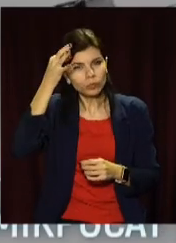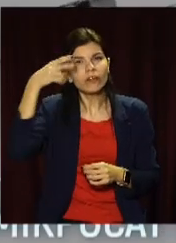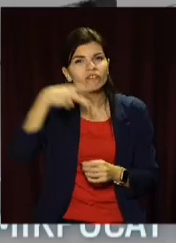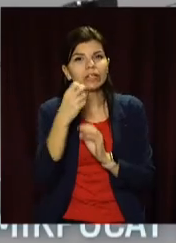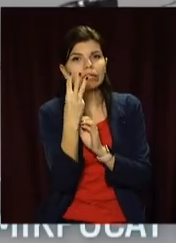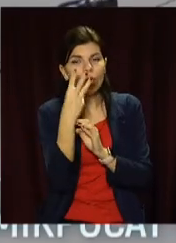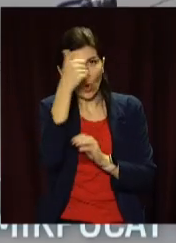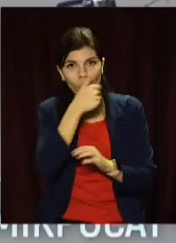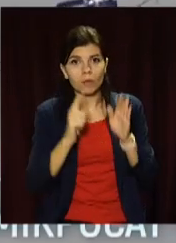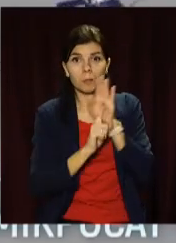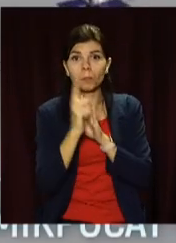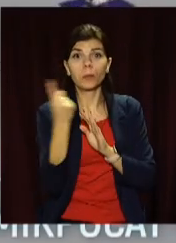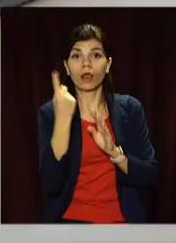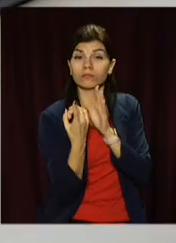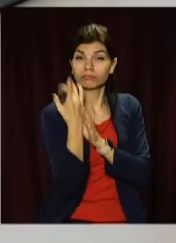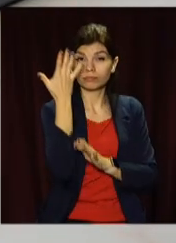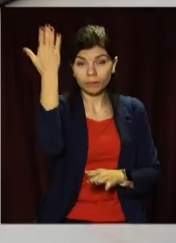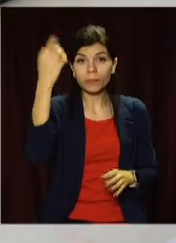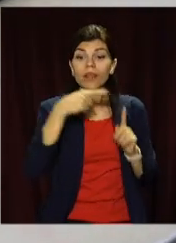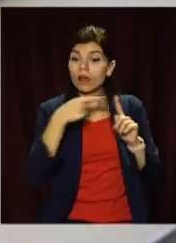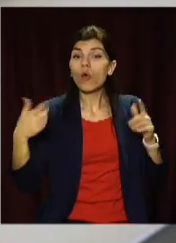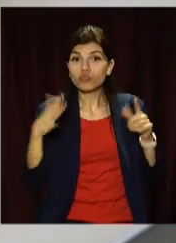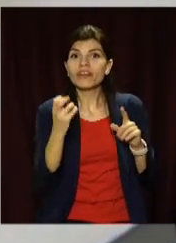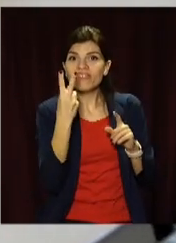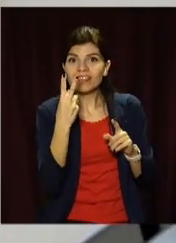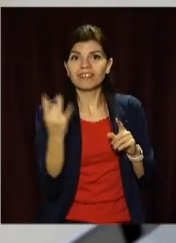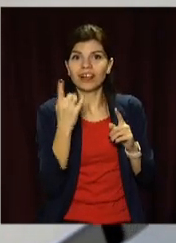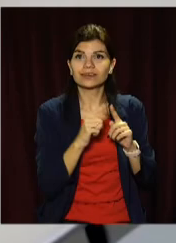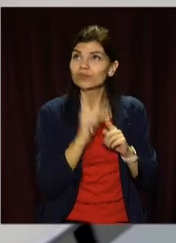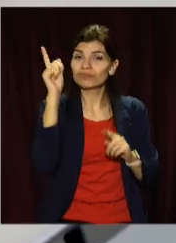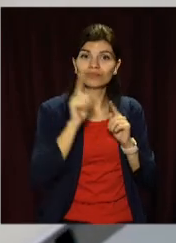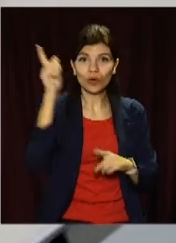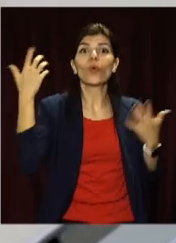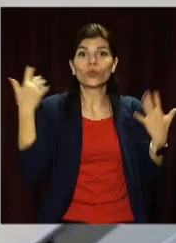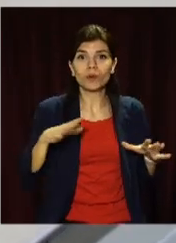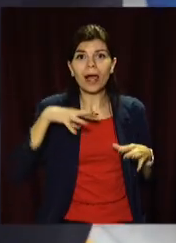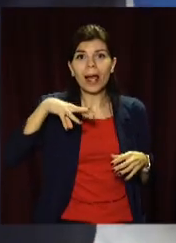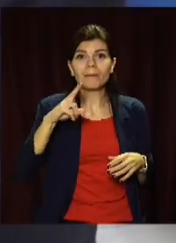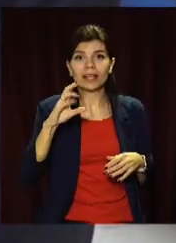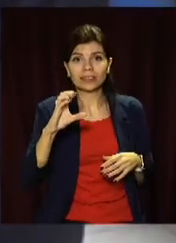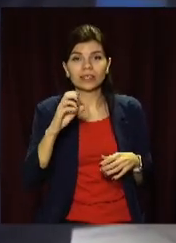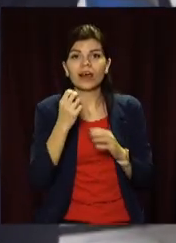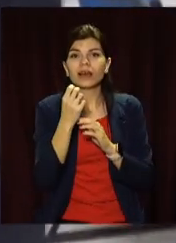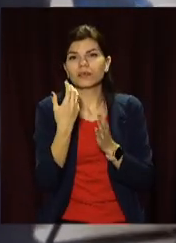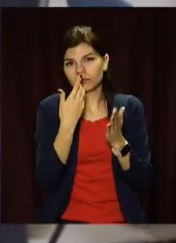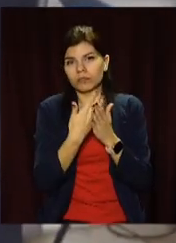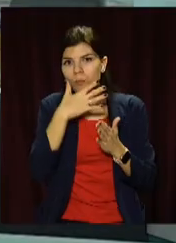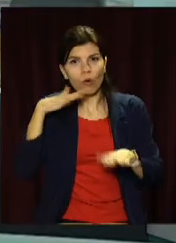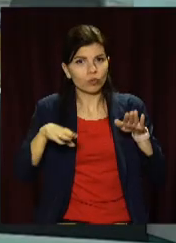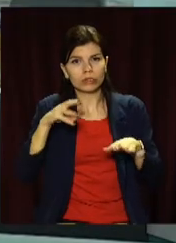ще у 2013 році. За цей час здійснили 12 успішних запусків та доставили на МКС майже 30 тонн вантажу.